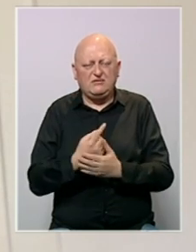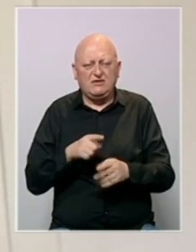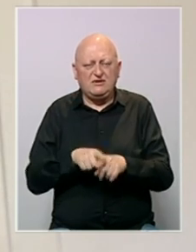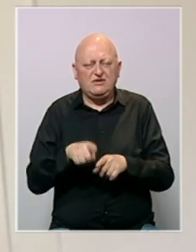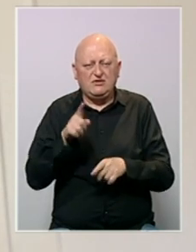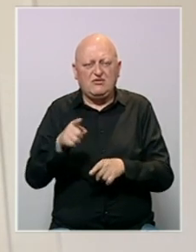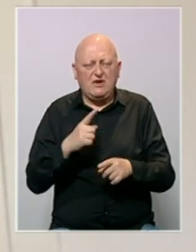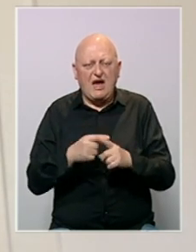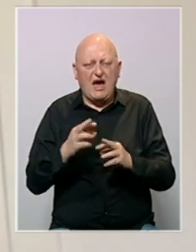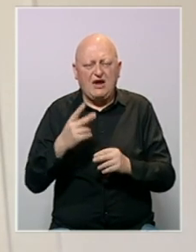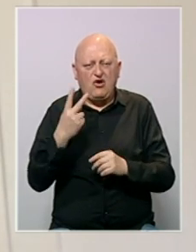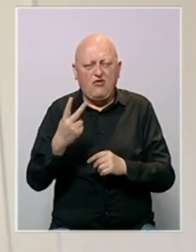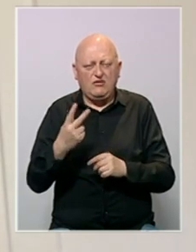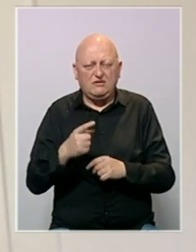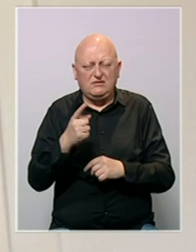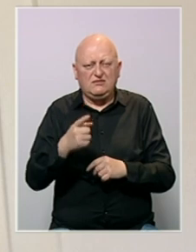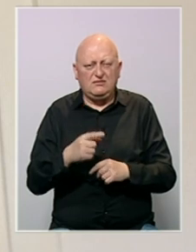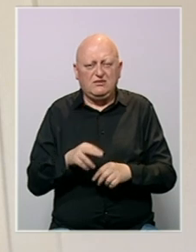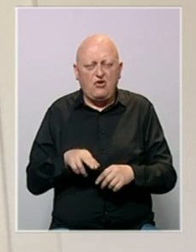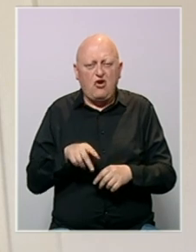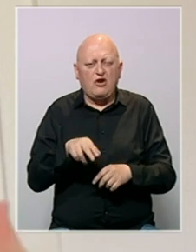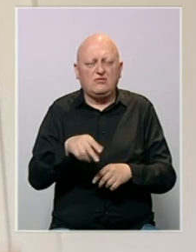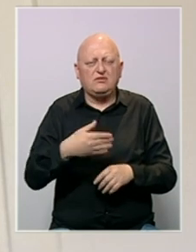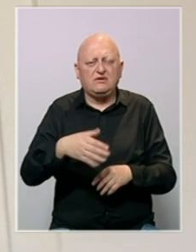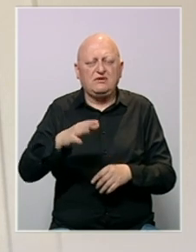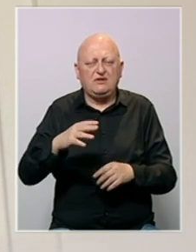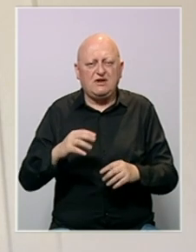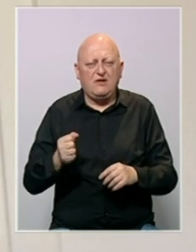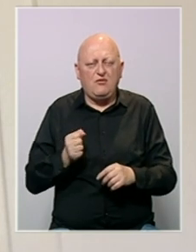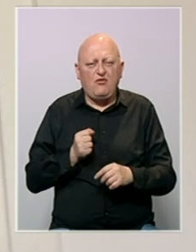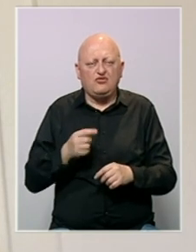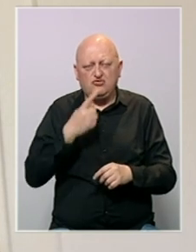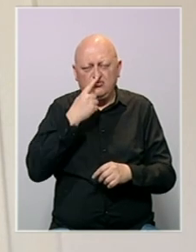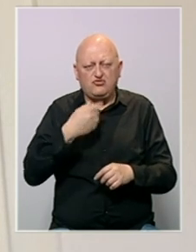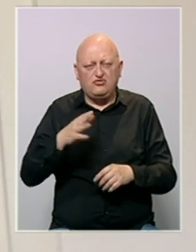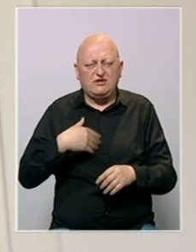onima u Harkovskoj oblasti. Korak po korak tjeramo okupatora iz naše zemlje.